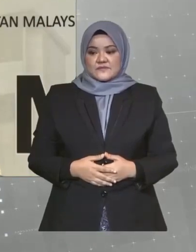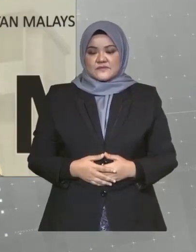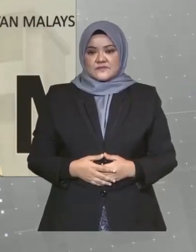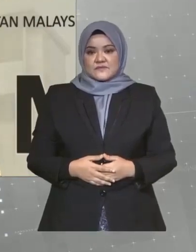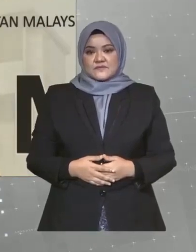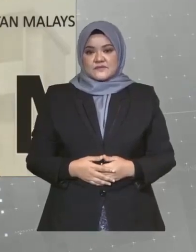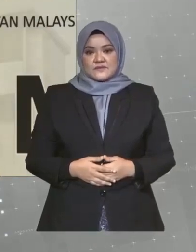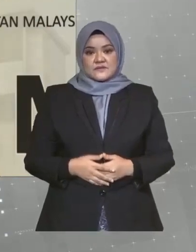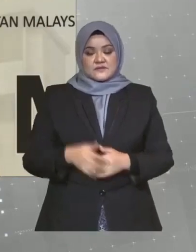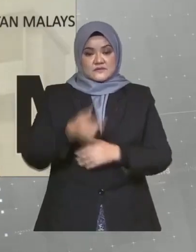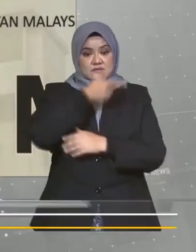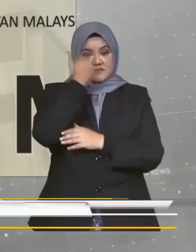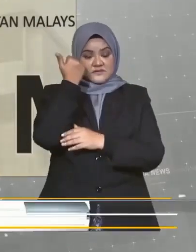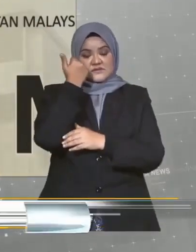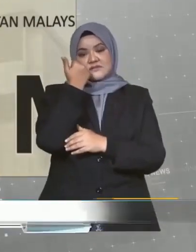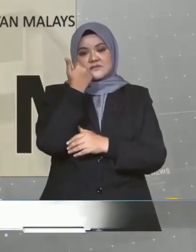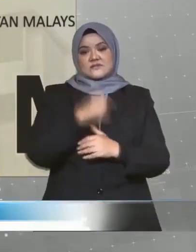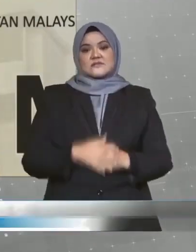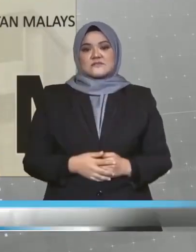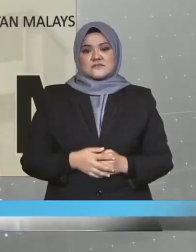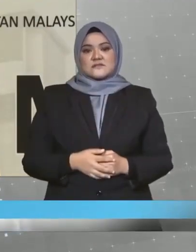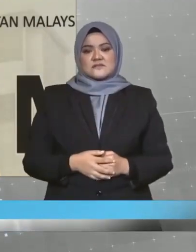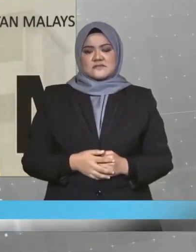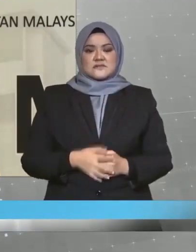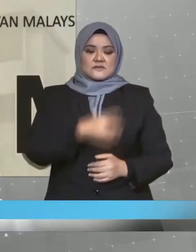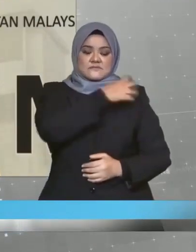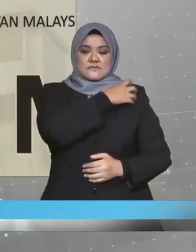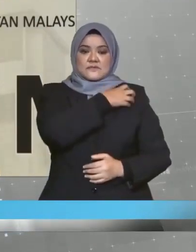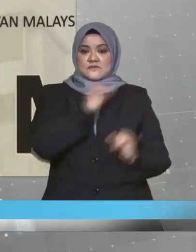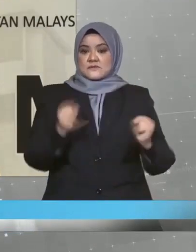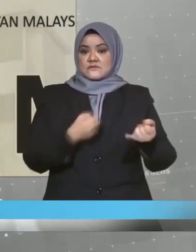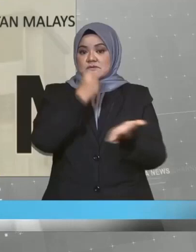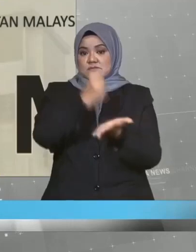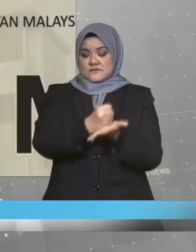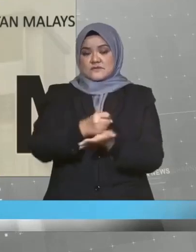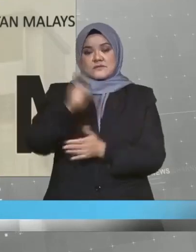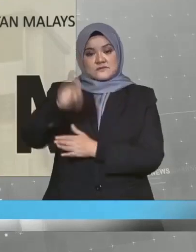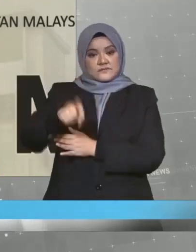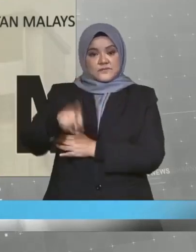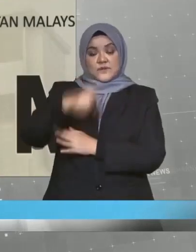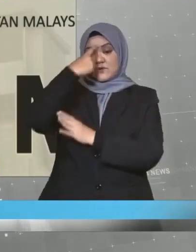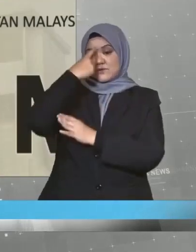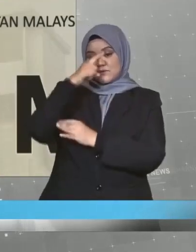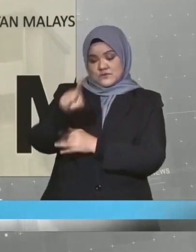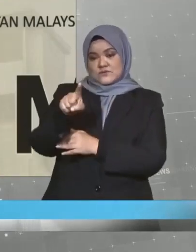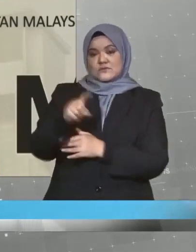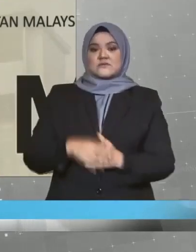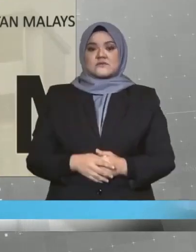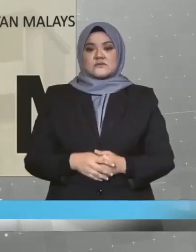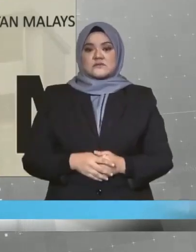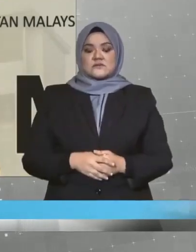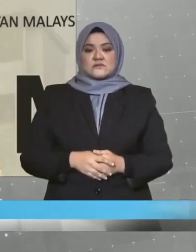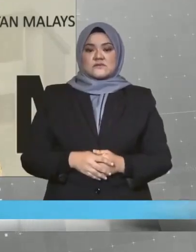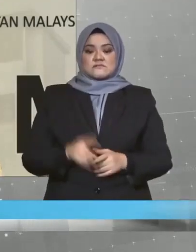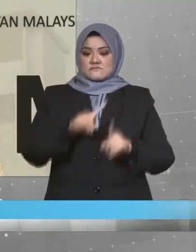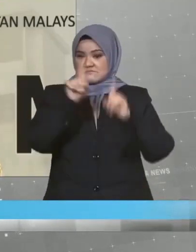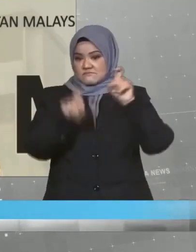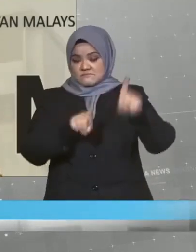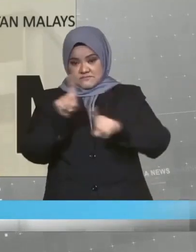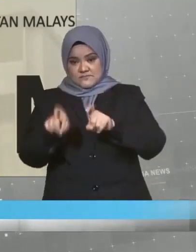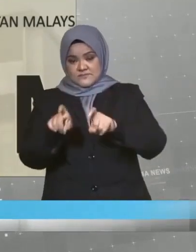Ini adalah kerana pegawai imigresen dikehendaki untuk menyoal